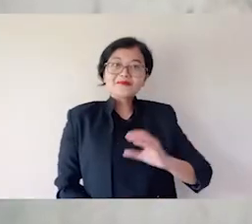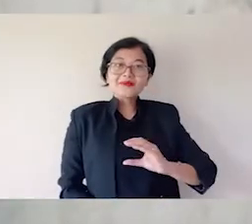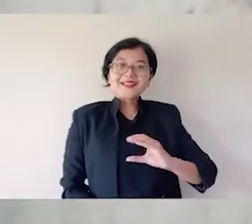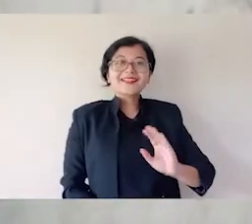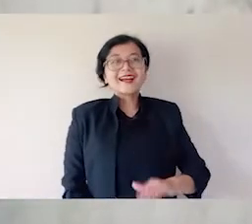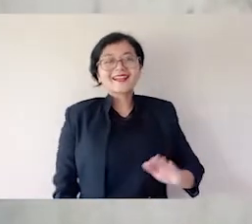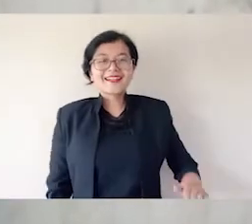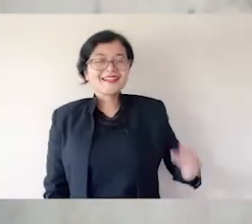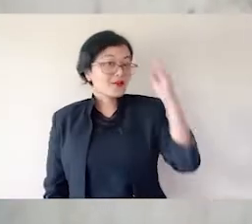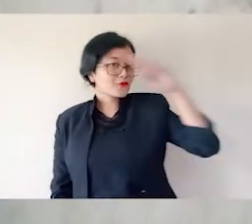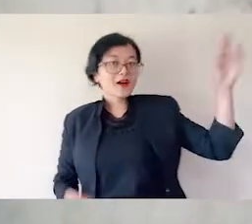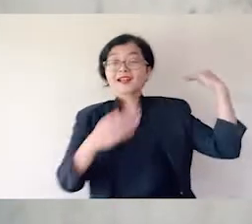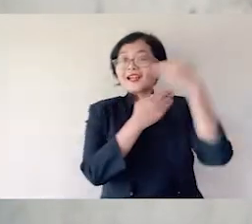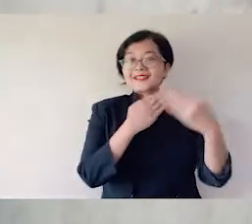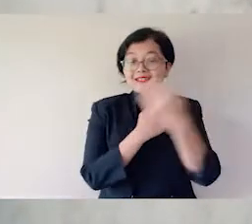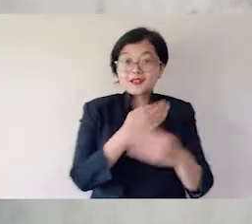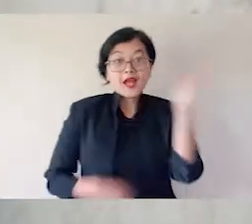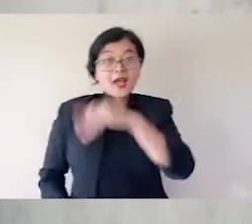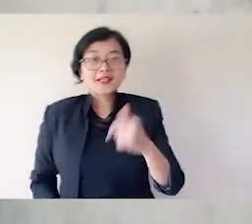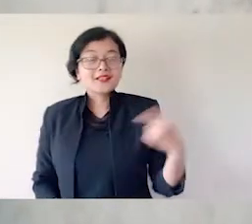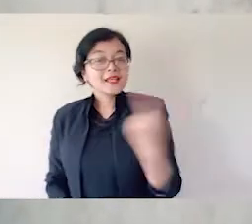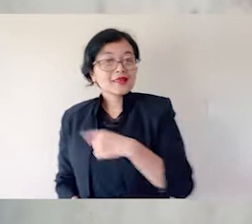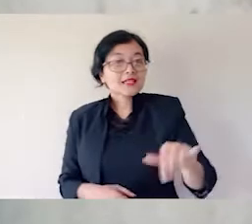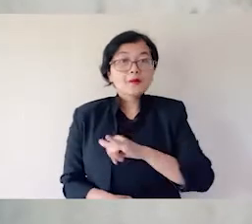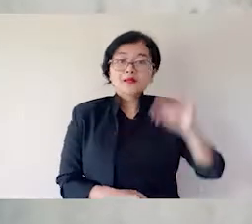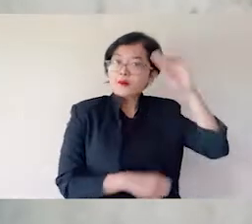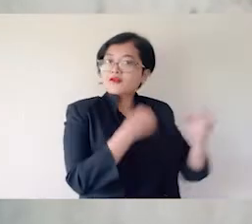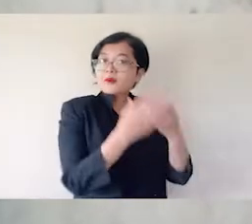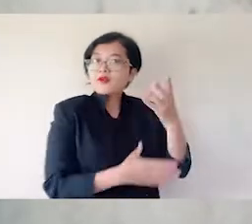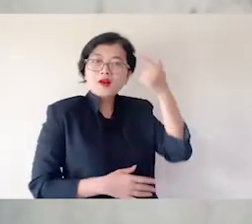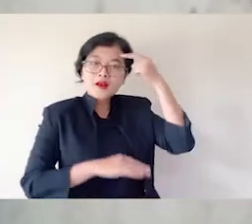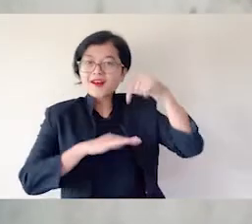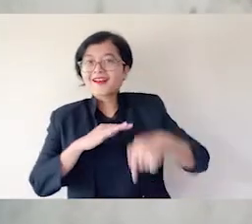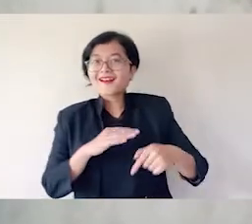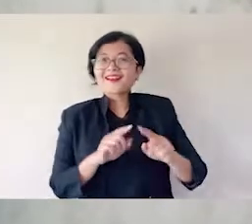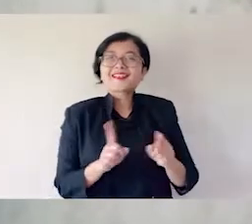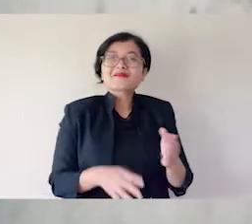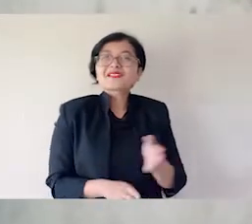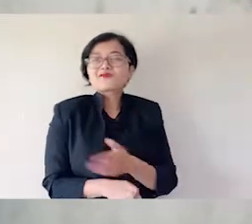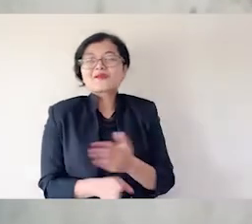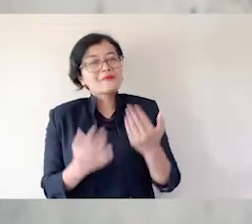Selamat pagi adik-adik yang dikasih Tuhan, kita akan merenungkan firman Tuhan, mari kita satu di dalam doa.